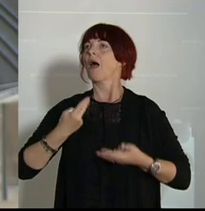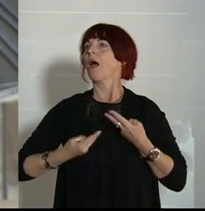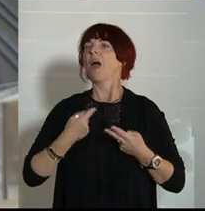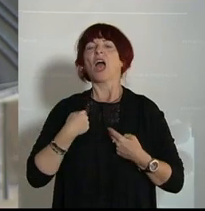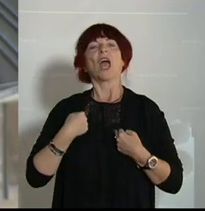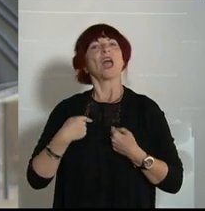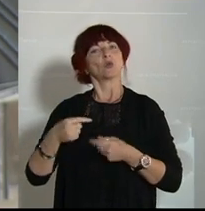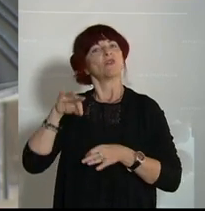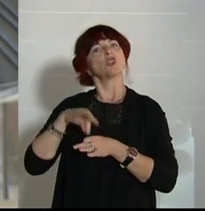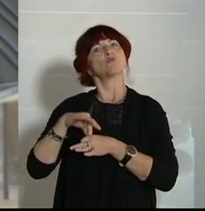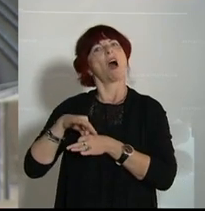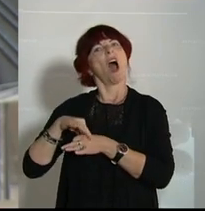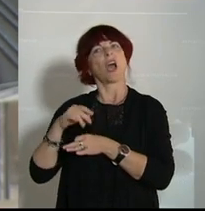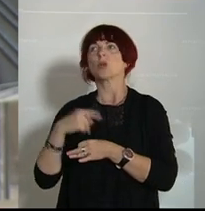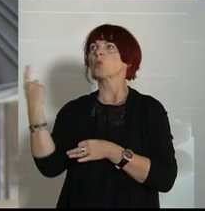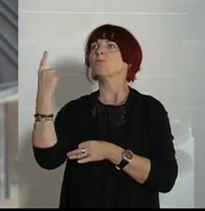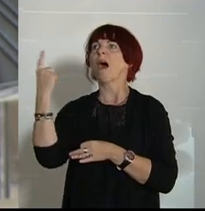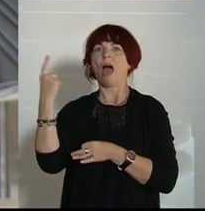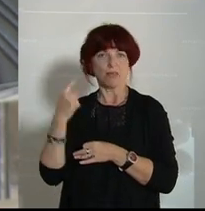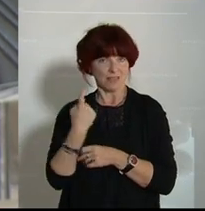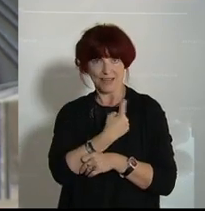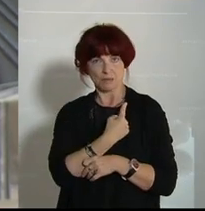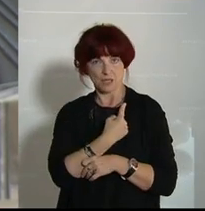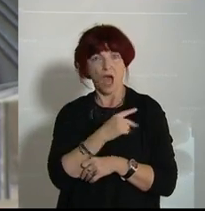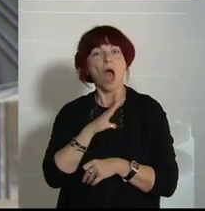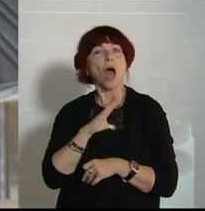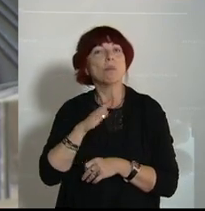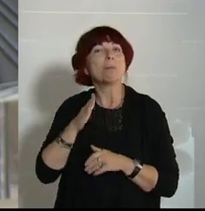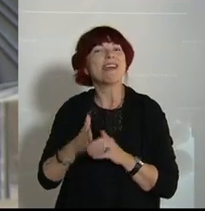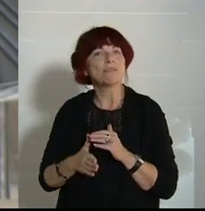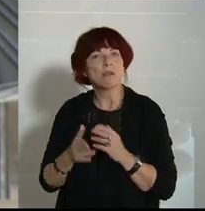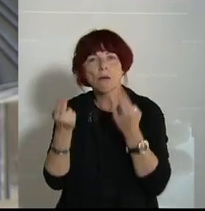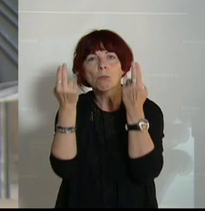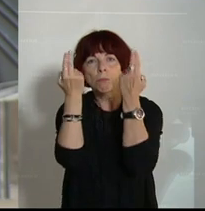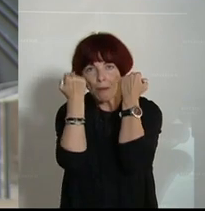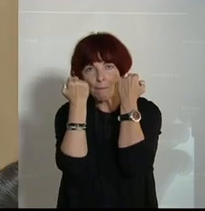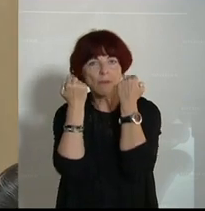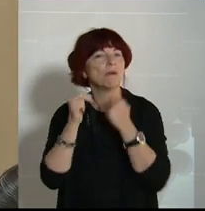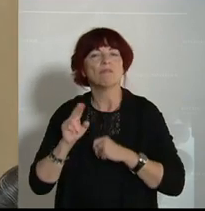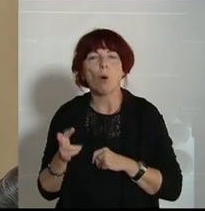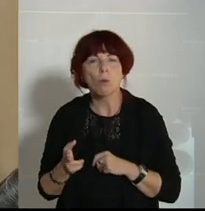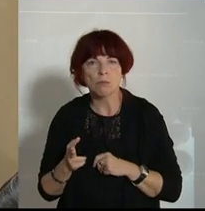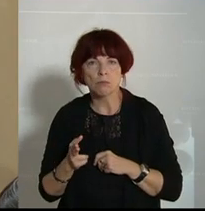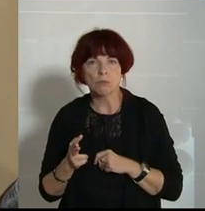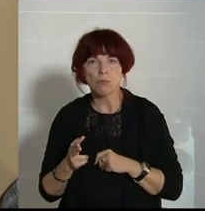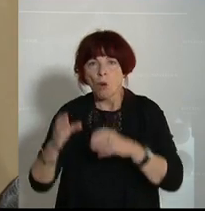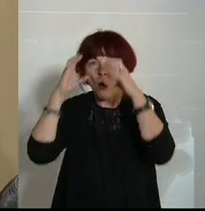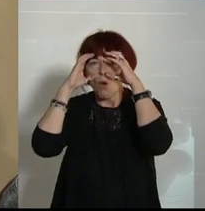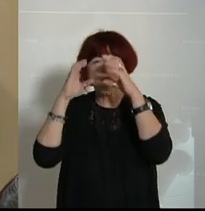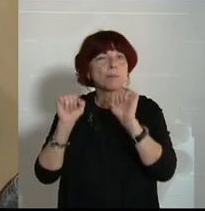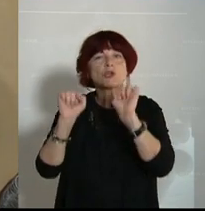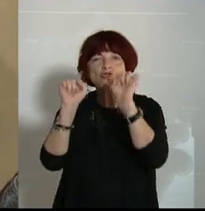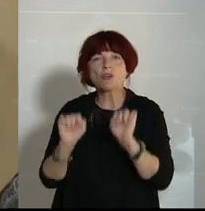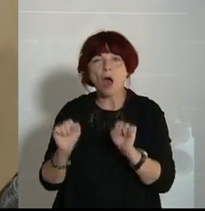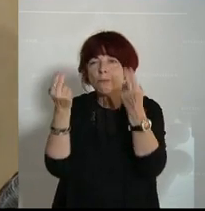Sie sind hier die Sparsamen und die Mahner und hin und her. Sie werden am Ende des Tages umfallen. Warum fallen Sie um? Weil die ÖVP immer umfällt. Sie fallen